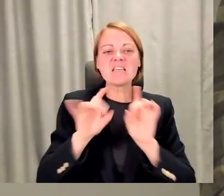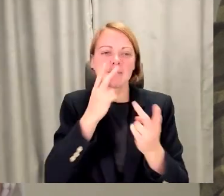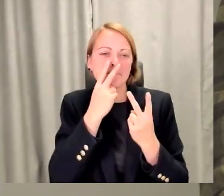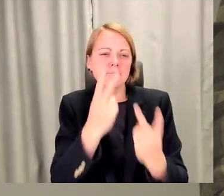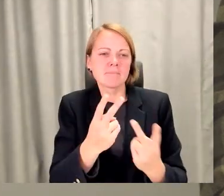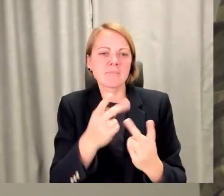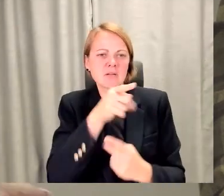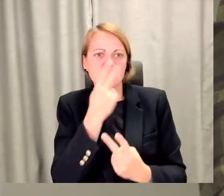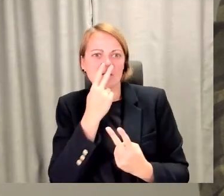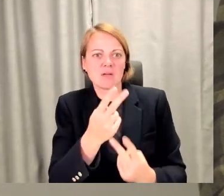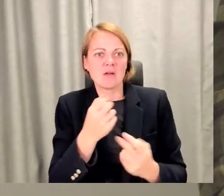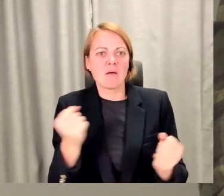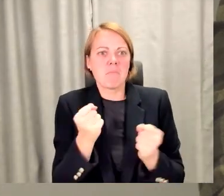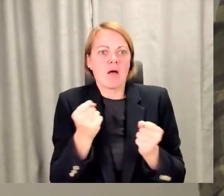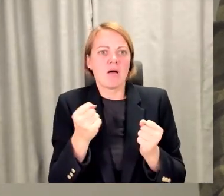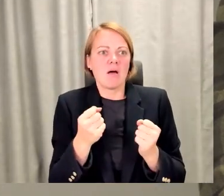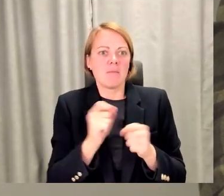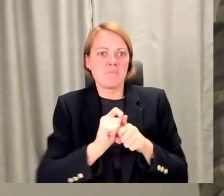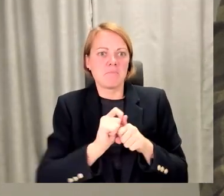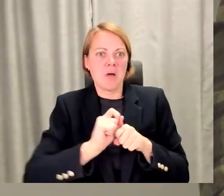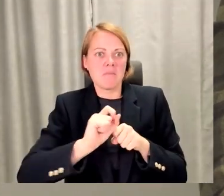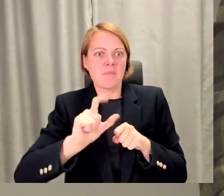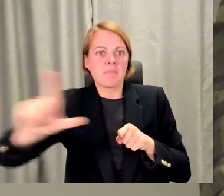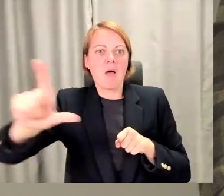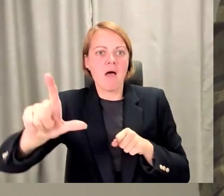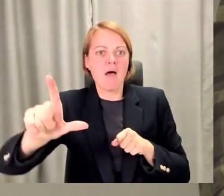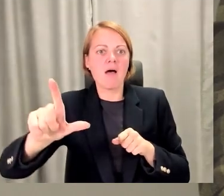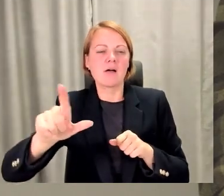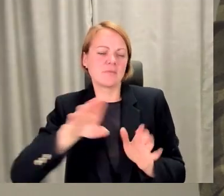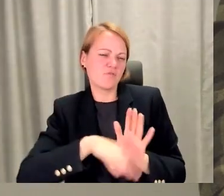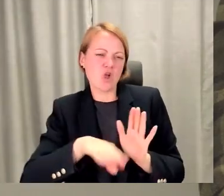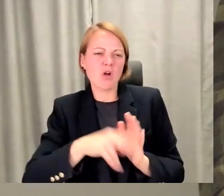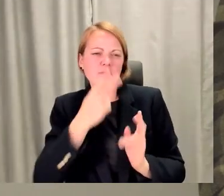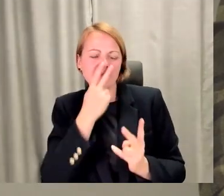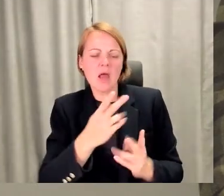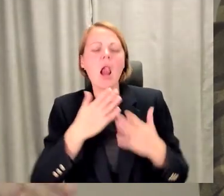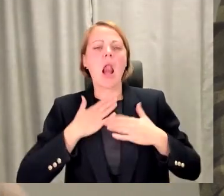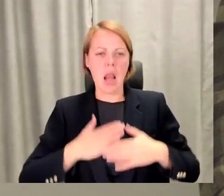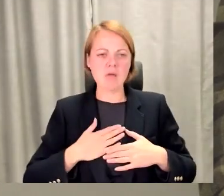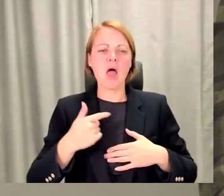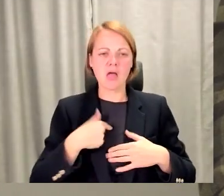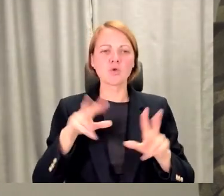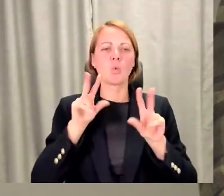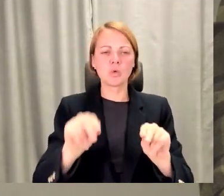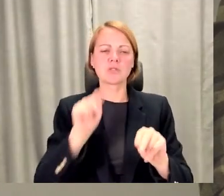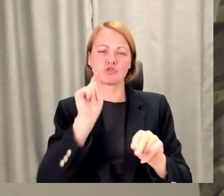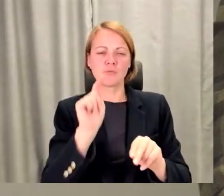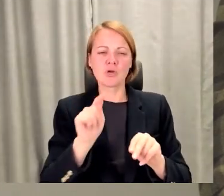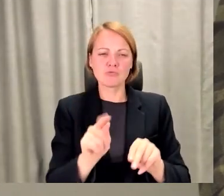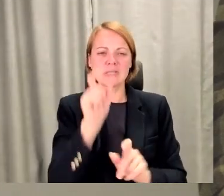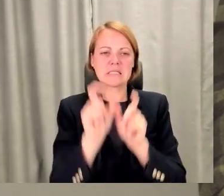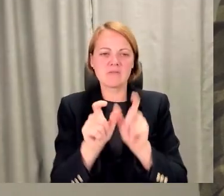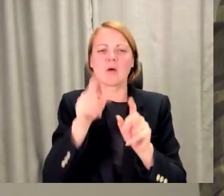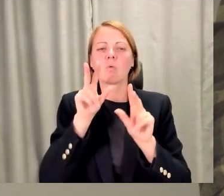bailes nāk vēl vairāk un vairāk, un vienkārši saprast, labi, es uzticos šiem cilvēkiem, viņi man